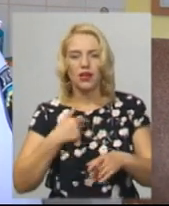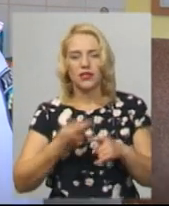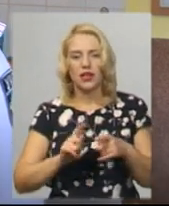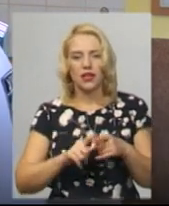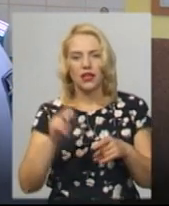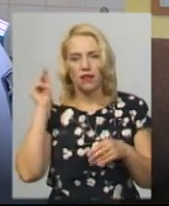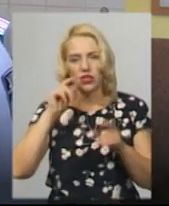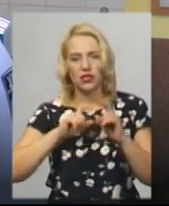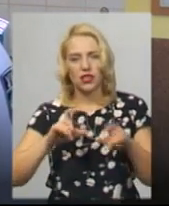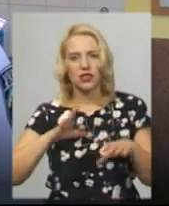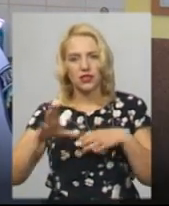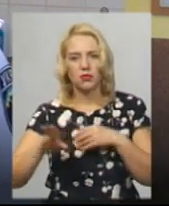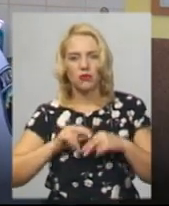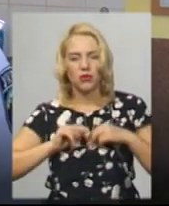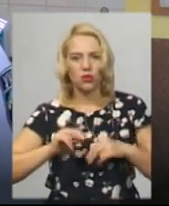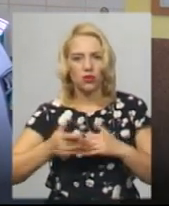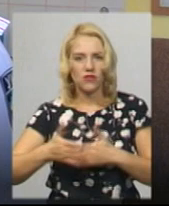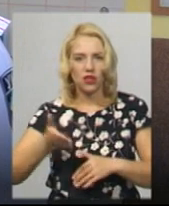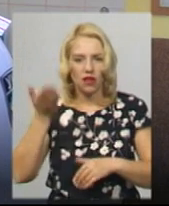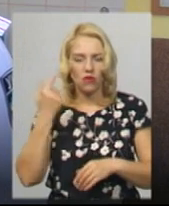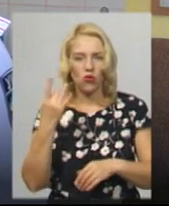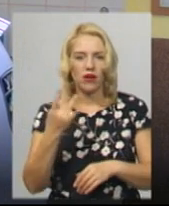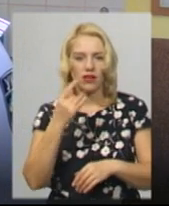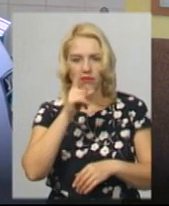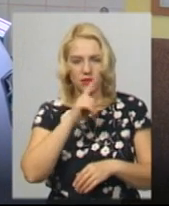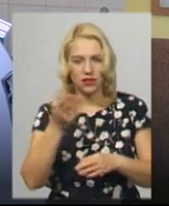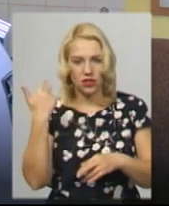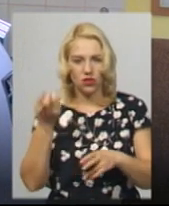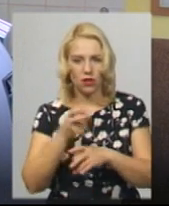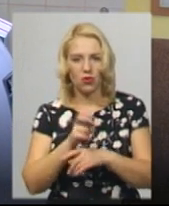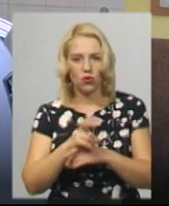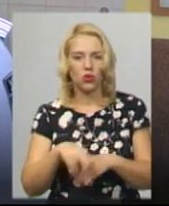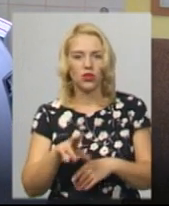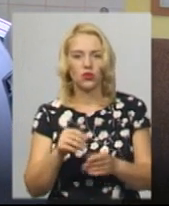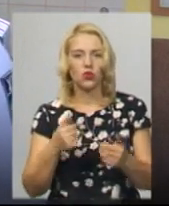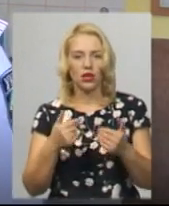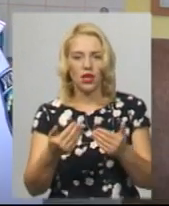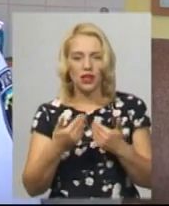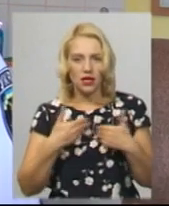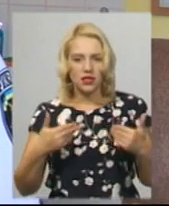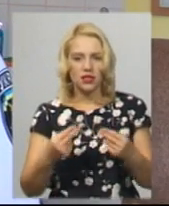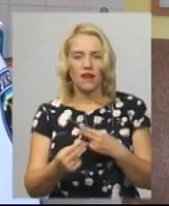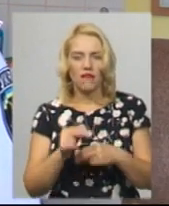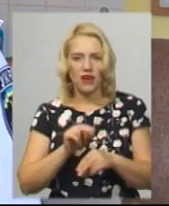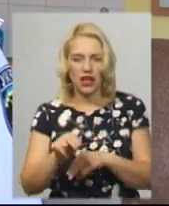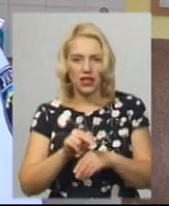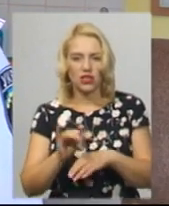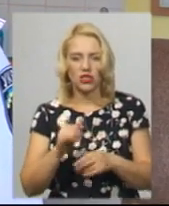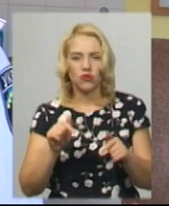давно, у нас було раз в місяць, що приходили викладачі, а цього року ми уклали